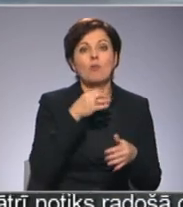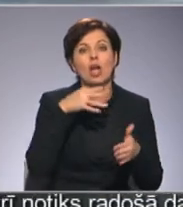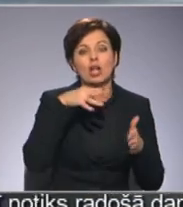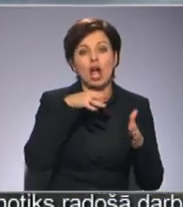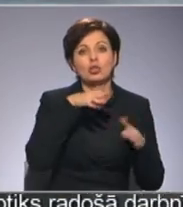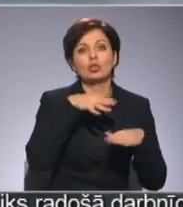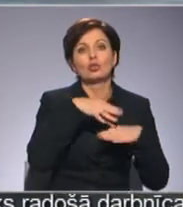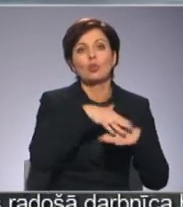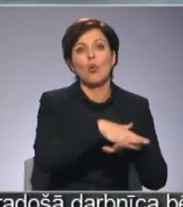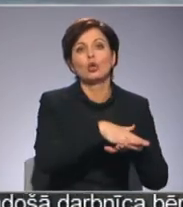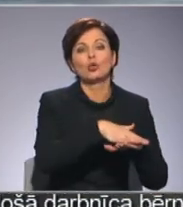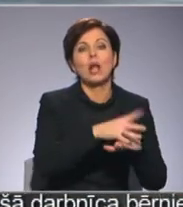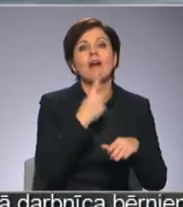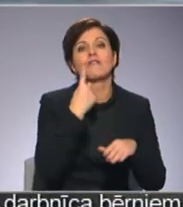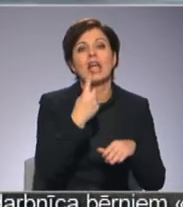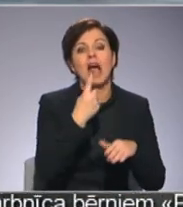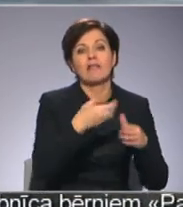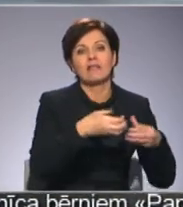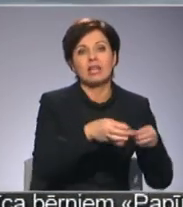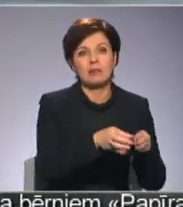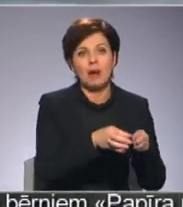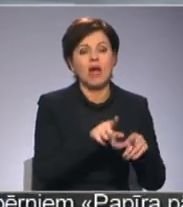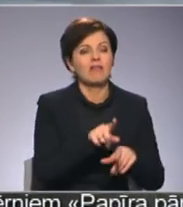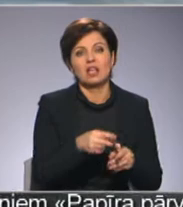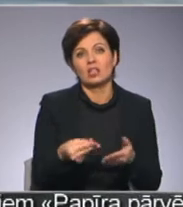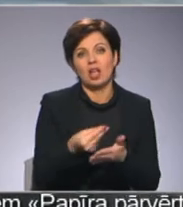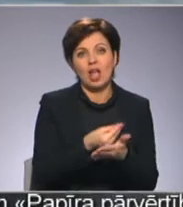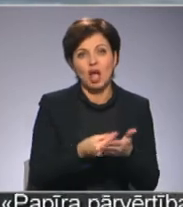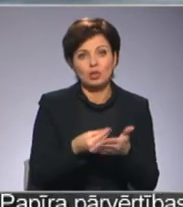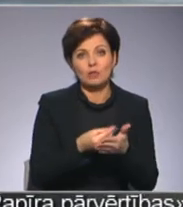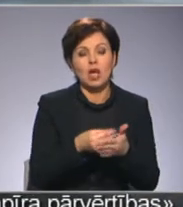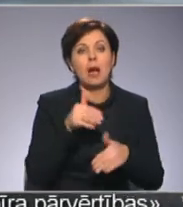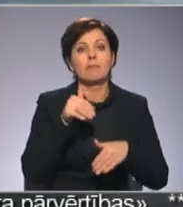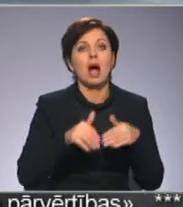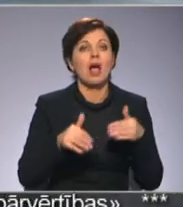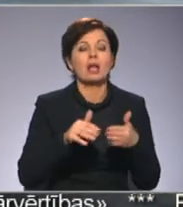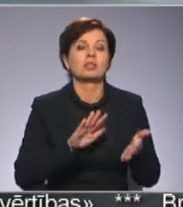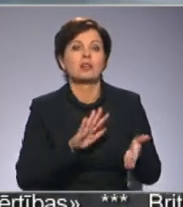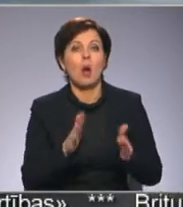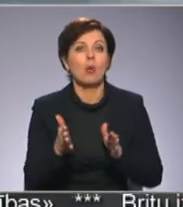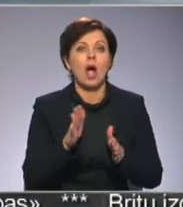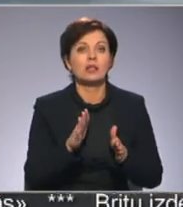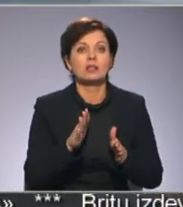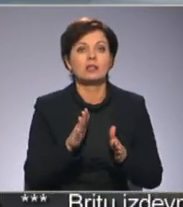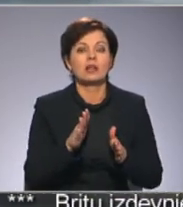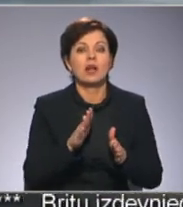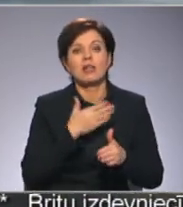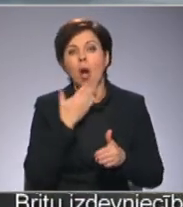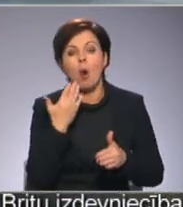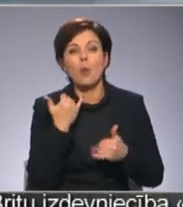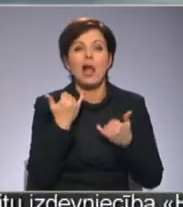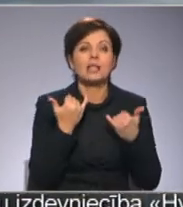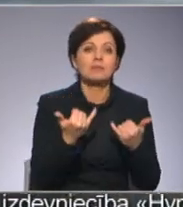kā vienu vienību. Būtas nenozīmē, ka tas balets tiek kaut kā nerespektēts vai